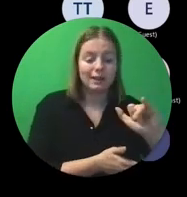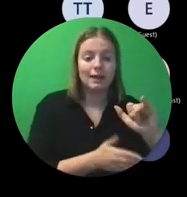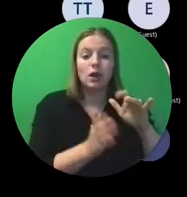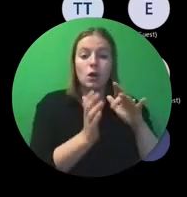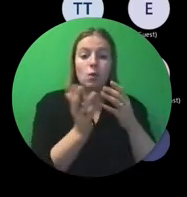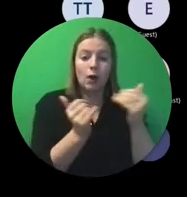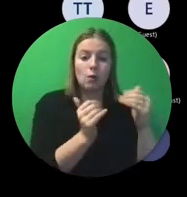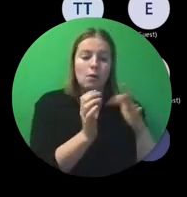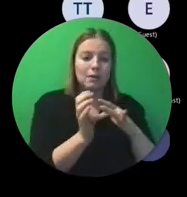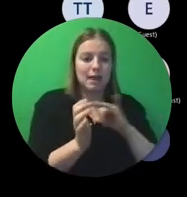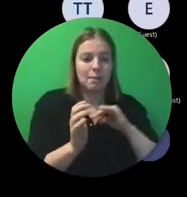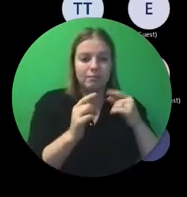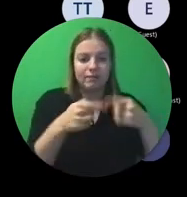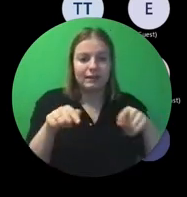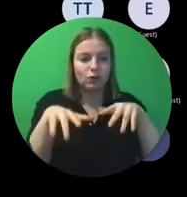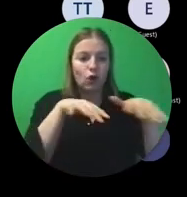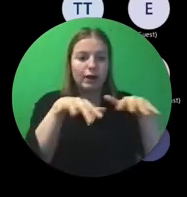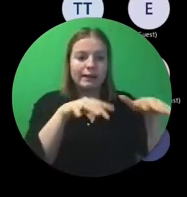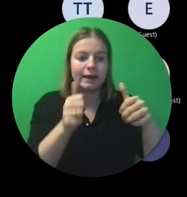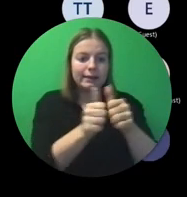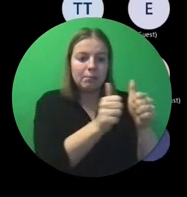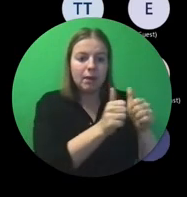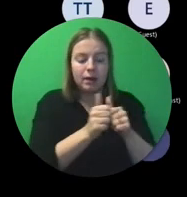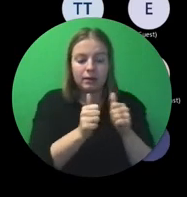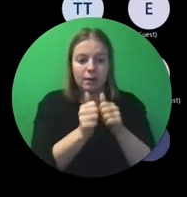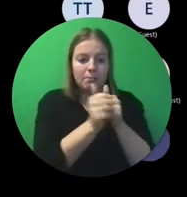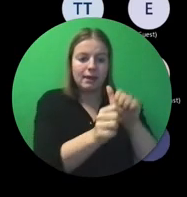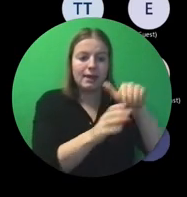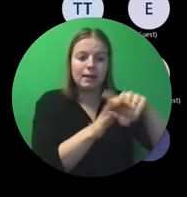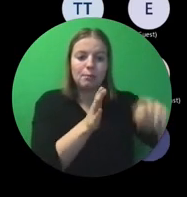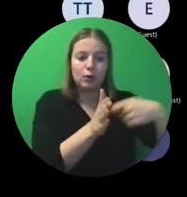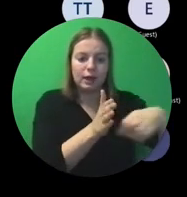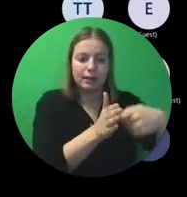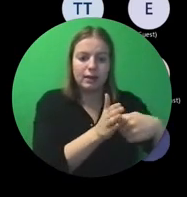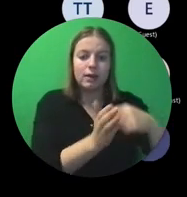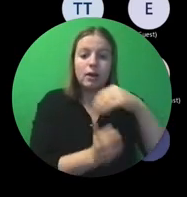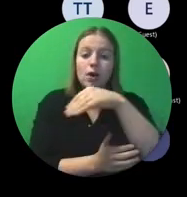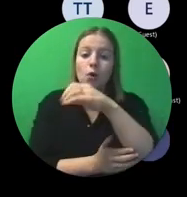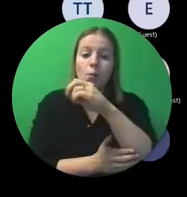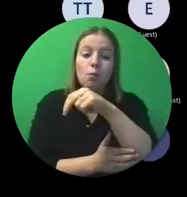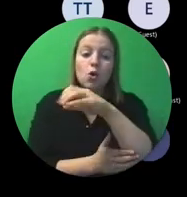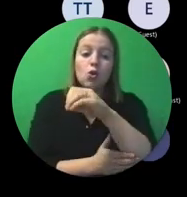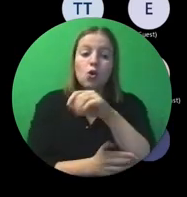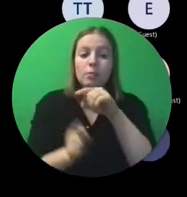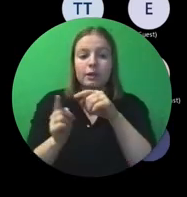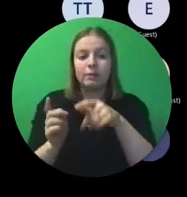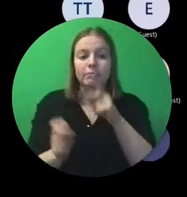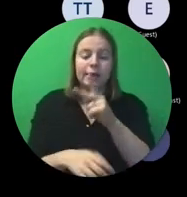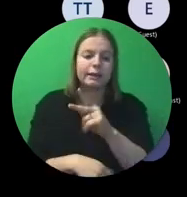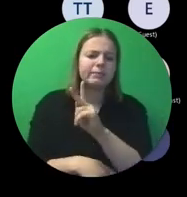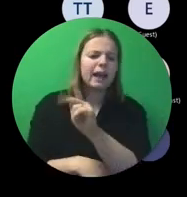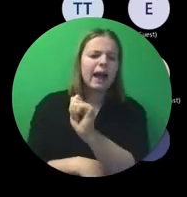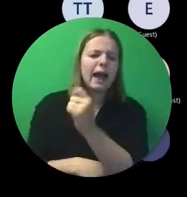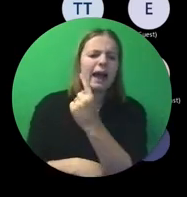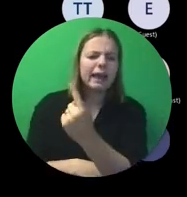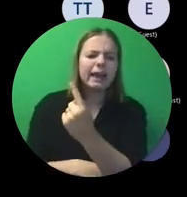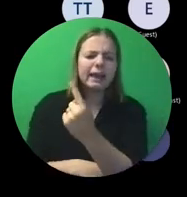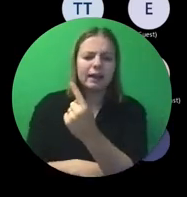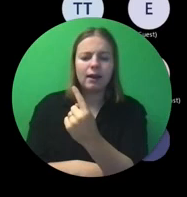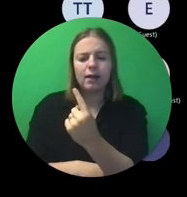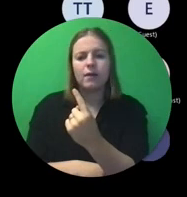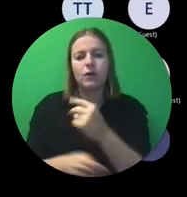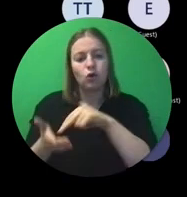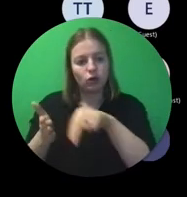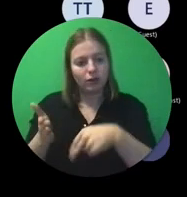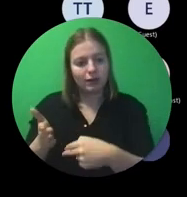begunstigden, namelijk alle organisaties in het project. Mono-beneficiary, dat is vooral KH1. Daar wordt een contract met één